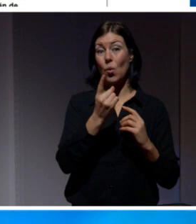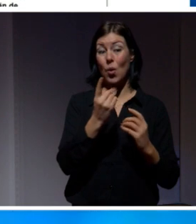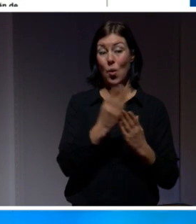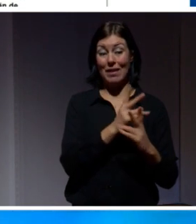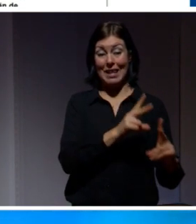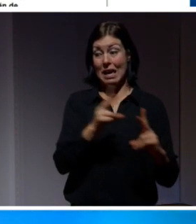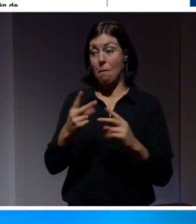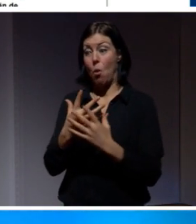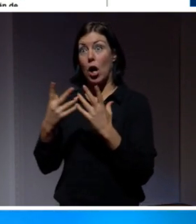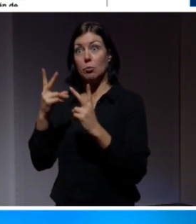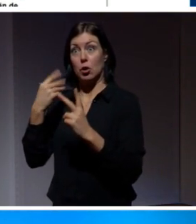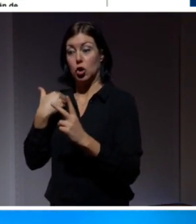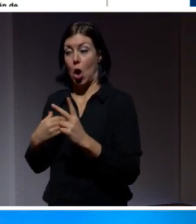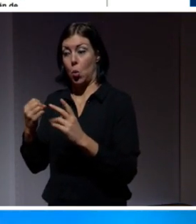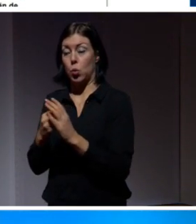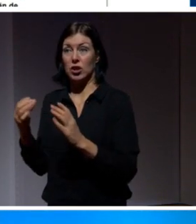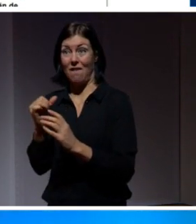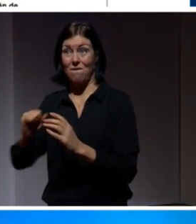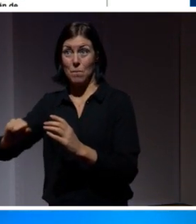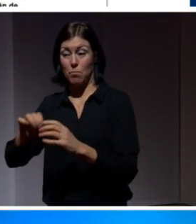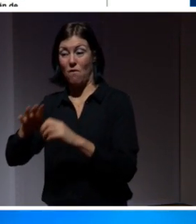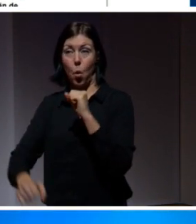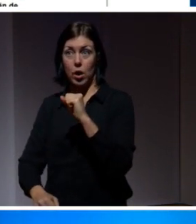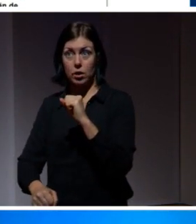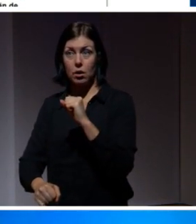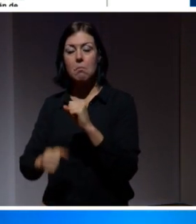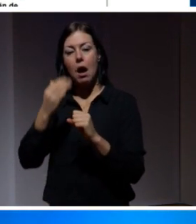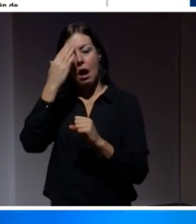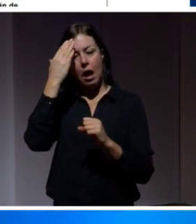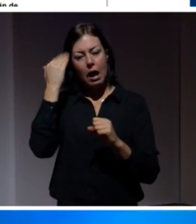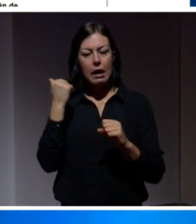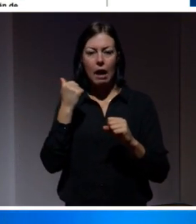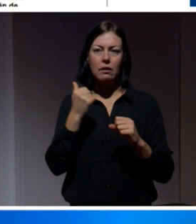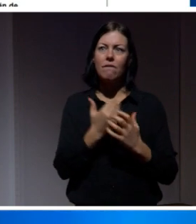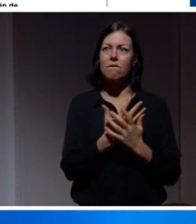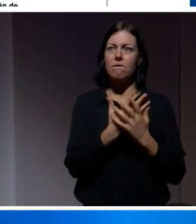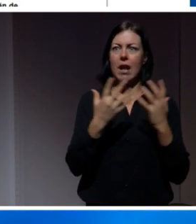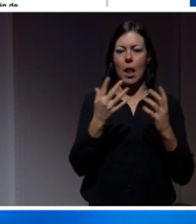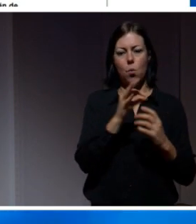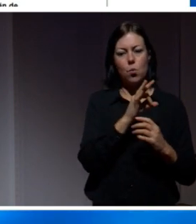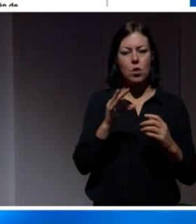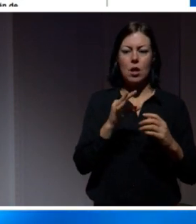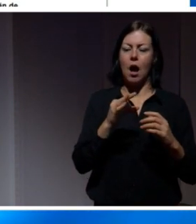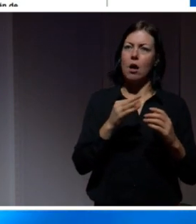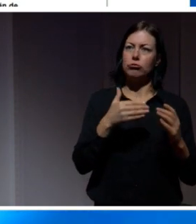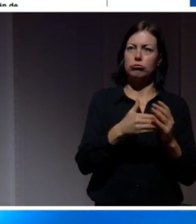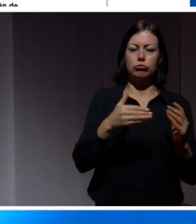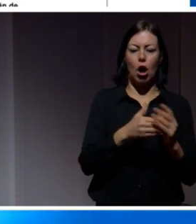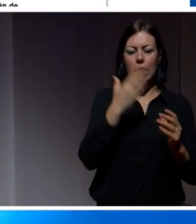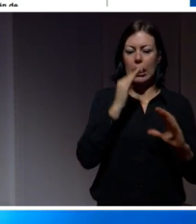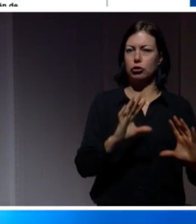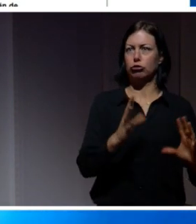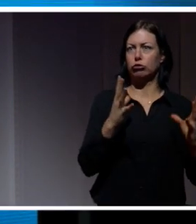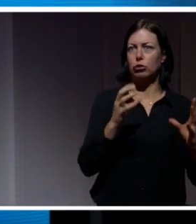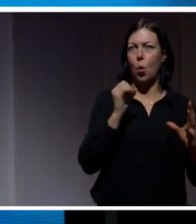Vi skulle kunna spara ungefär 2-3 tusen svårt skadade om alla höll hastighetsbegränsningen. Det här är